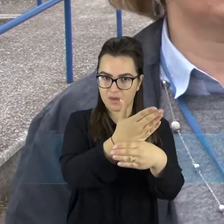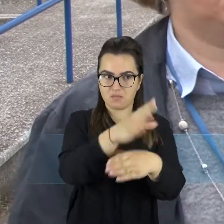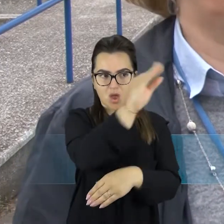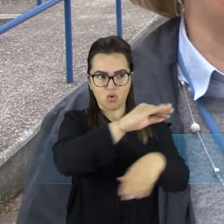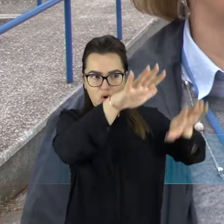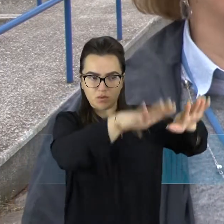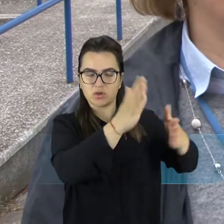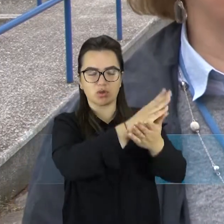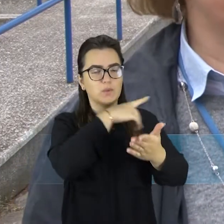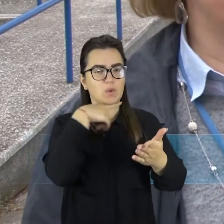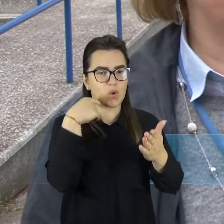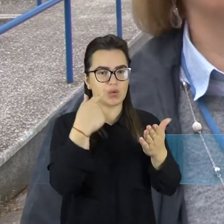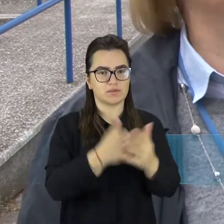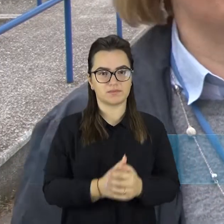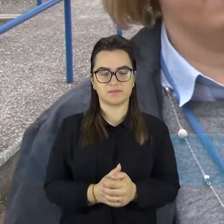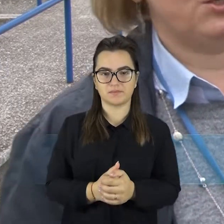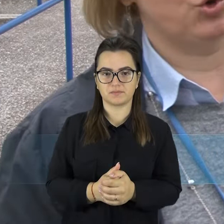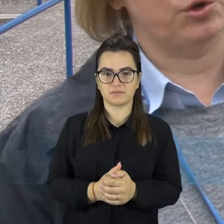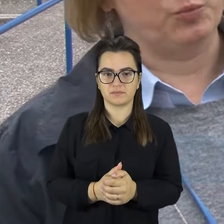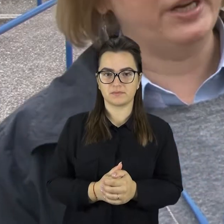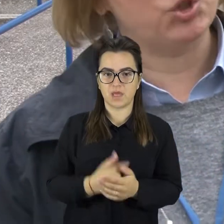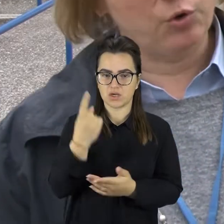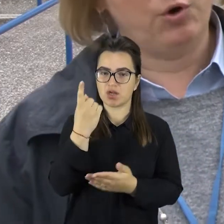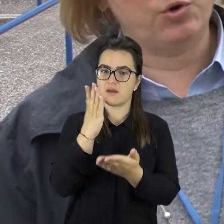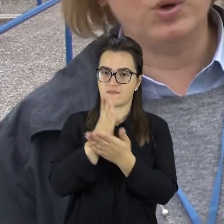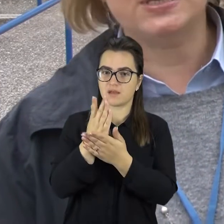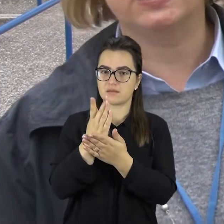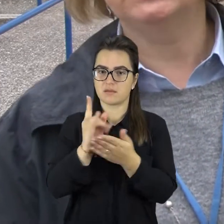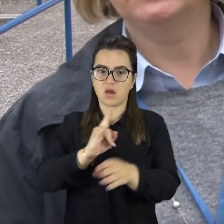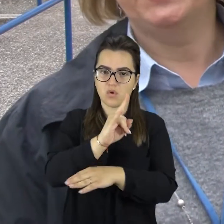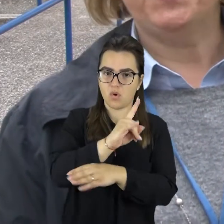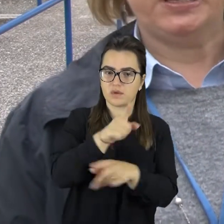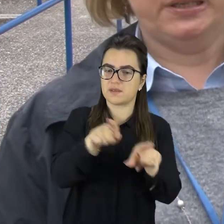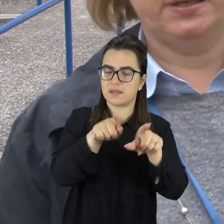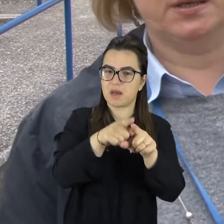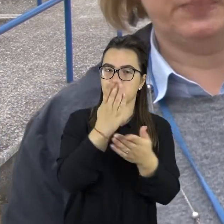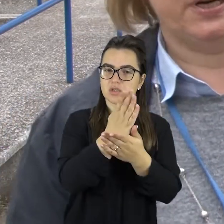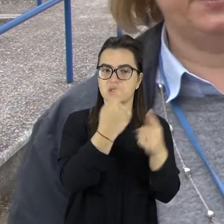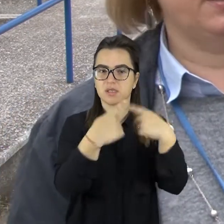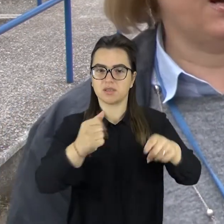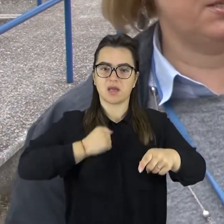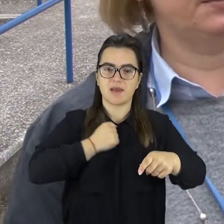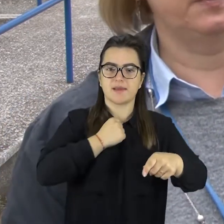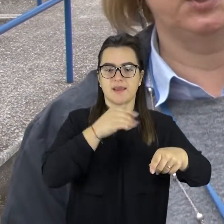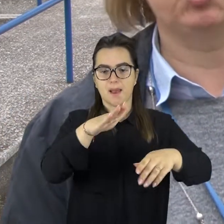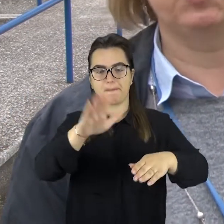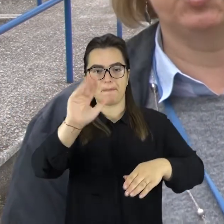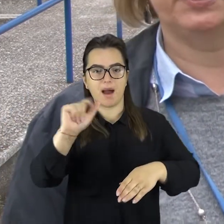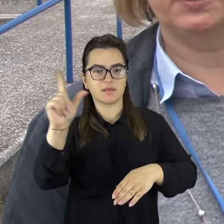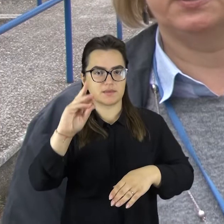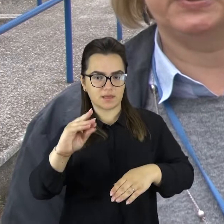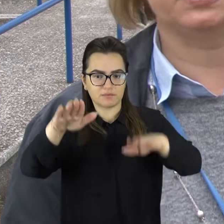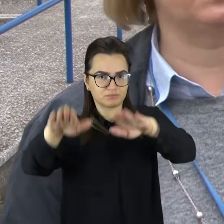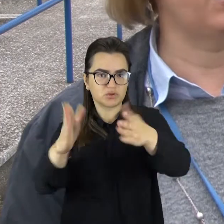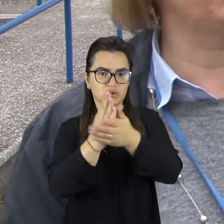kad ir mes tą visą laiką pavyzdį rodom Liežo orovo stą, ten irgi yra karinė bazė lėktuvo